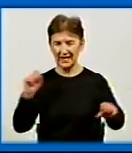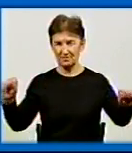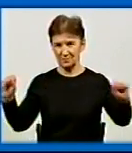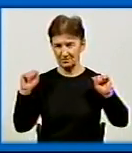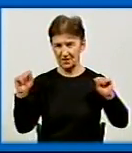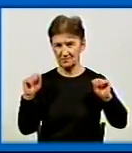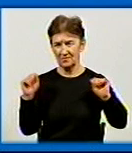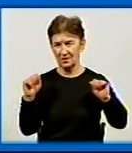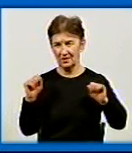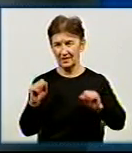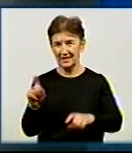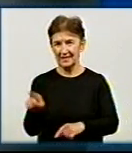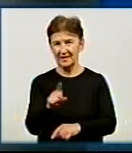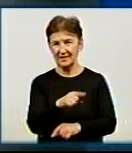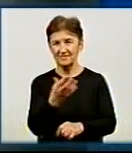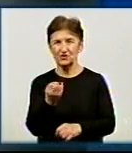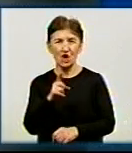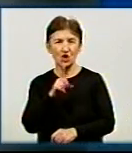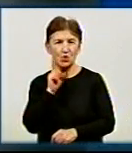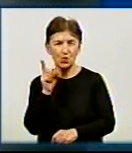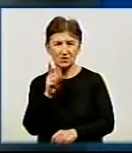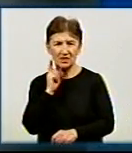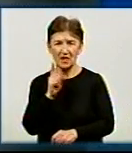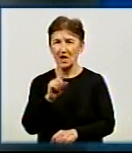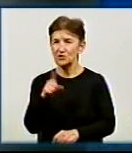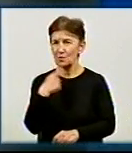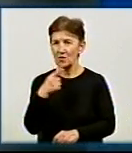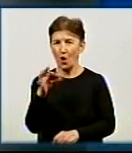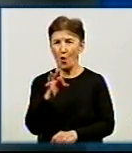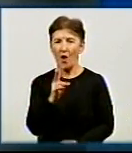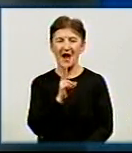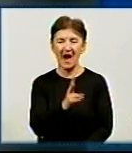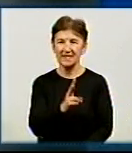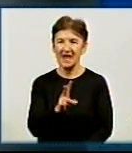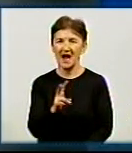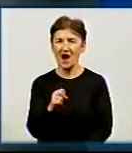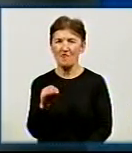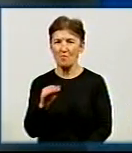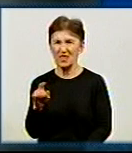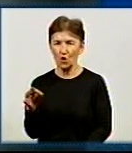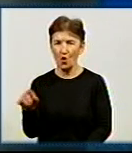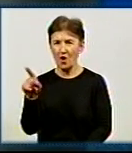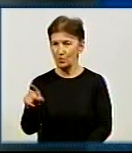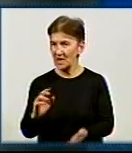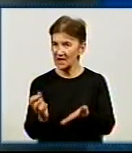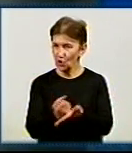спортсмен, він ще юний спортсмен, і тому я кажу, а що стосується Каті Шумейко, то вона